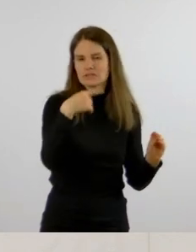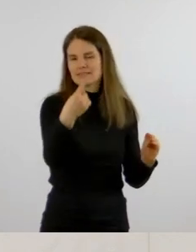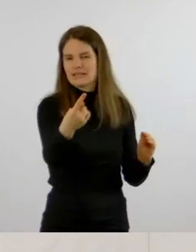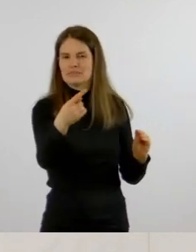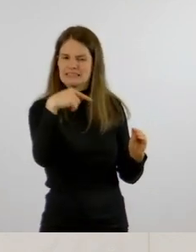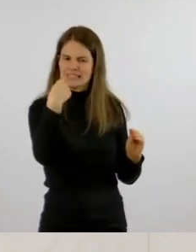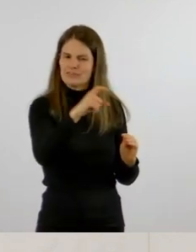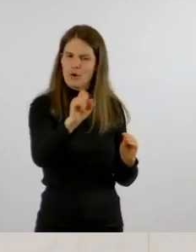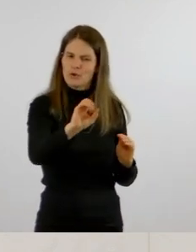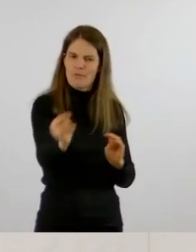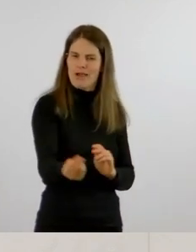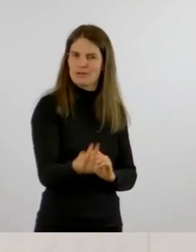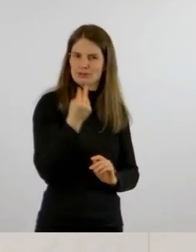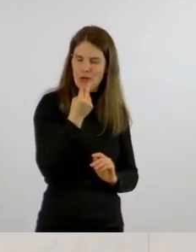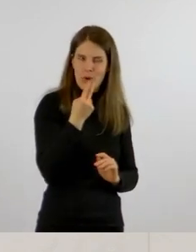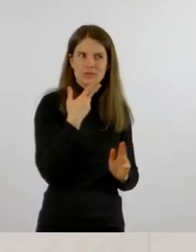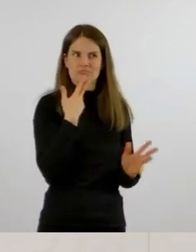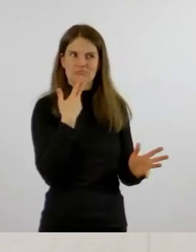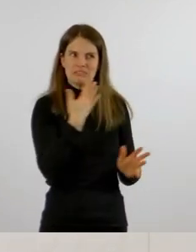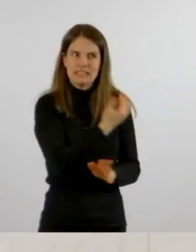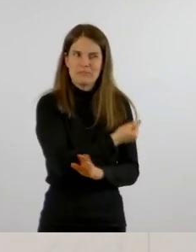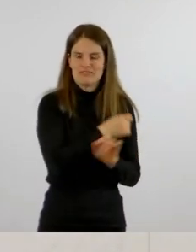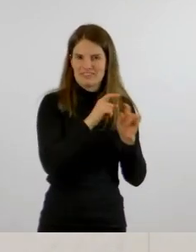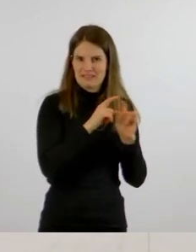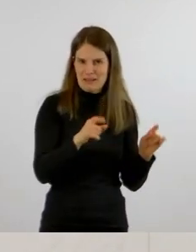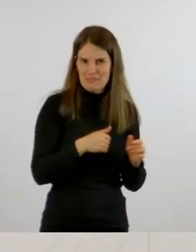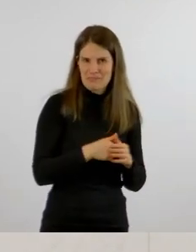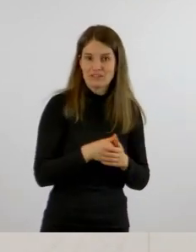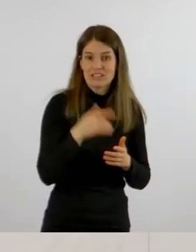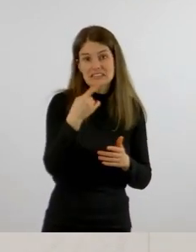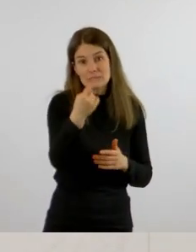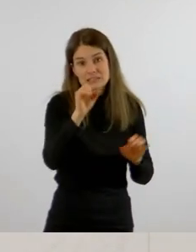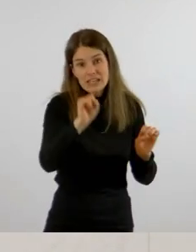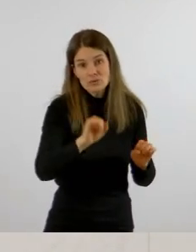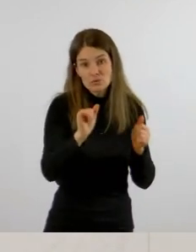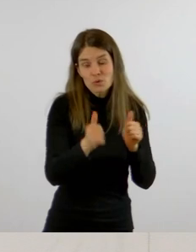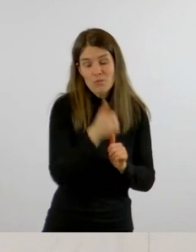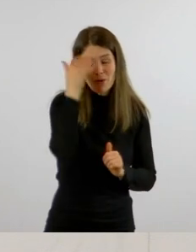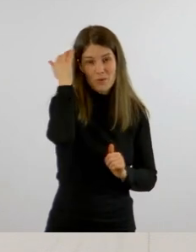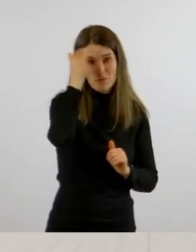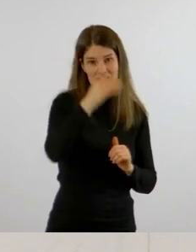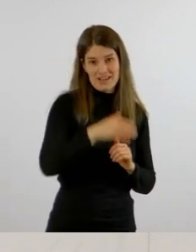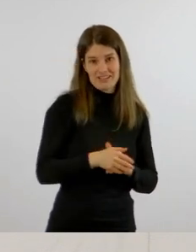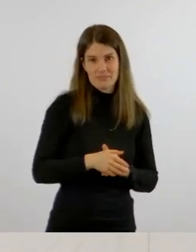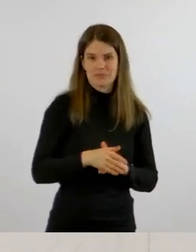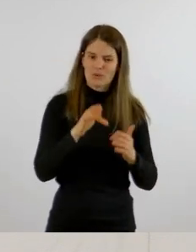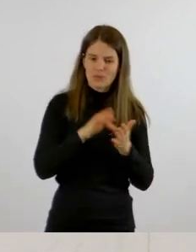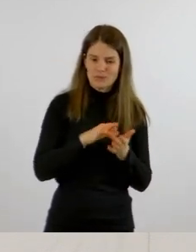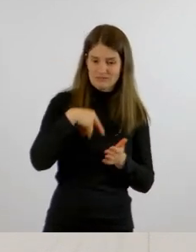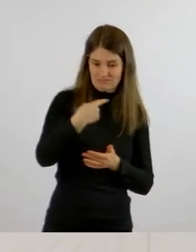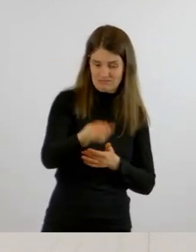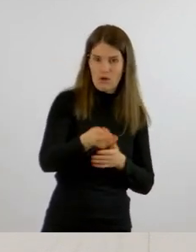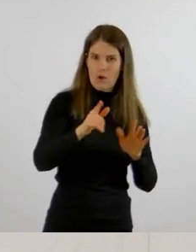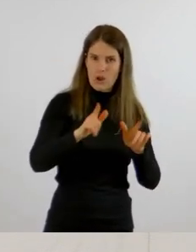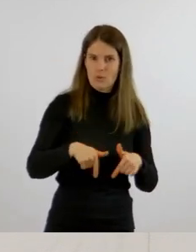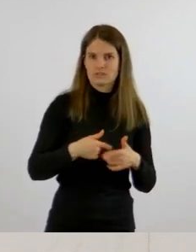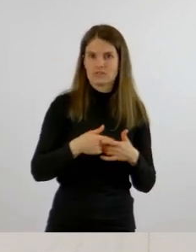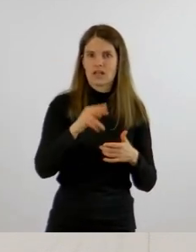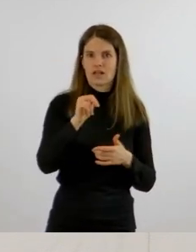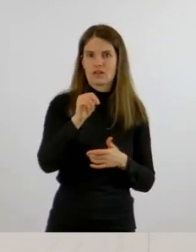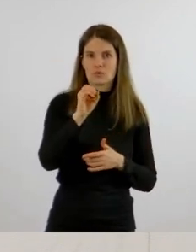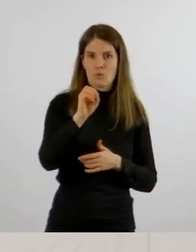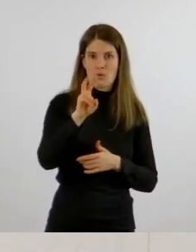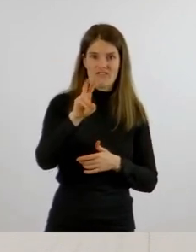überdenken Ihre Entscheidung noch einmal, zumal wir demnächst auch mit dem neuen Impfstoff von